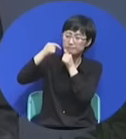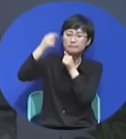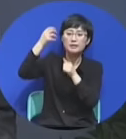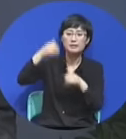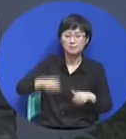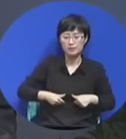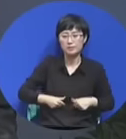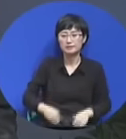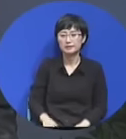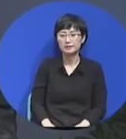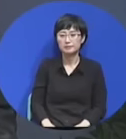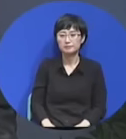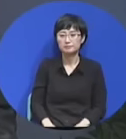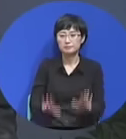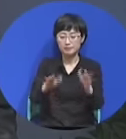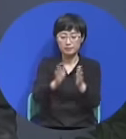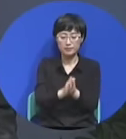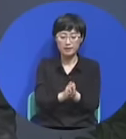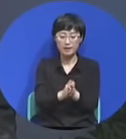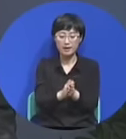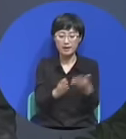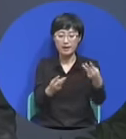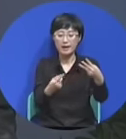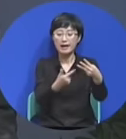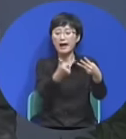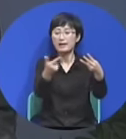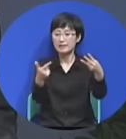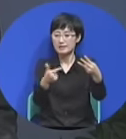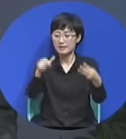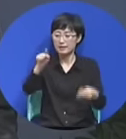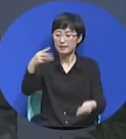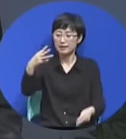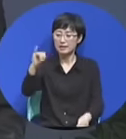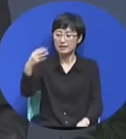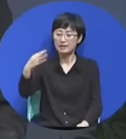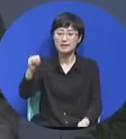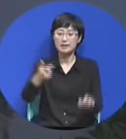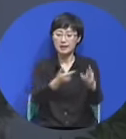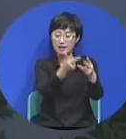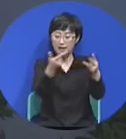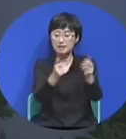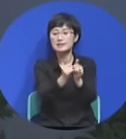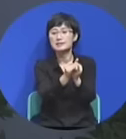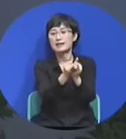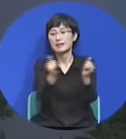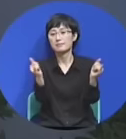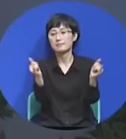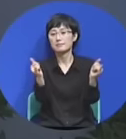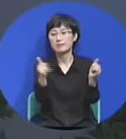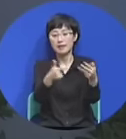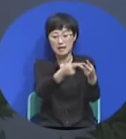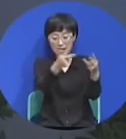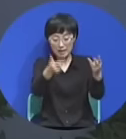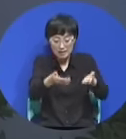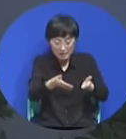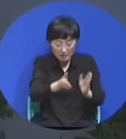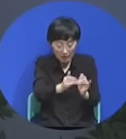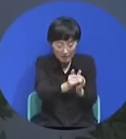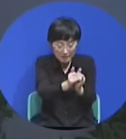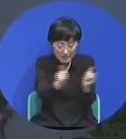갈릴리 사람들 어떻습니까? 하나님이 갈릴리 사람들을 부르셨어요